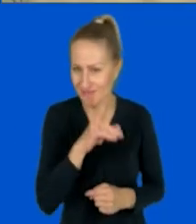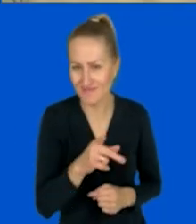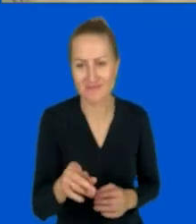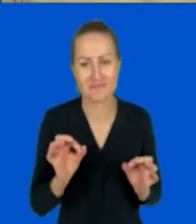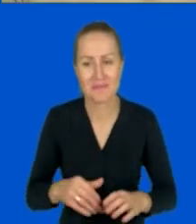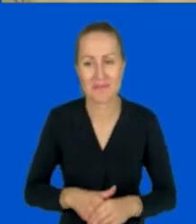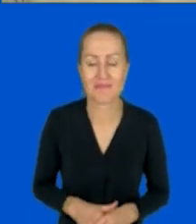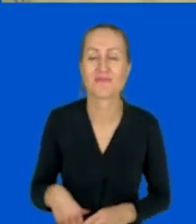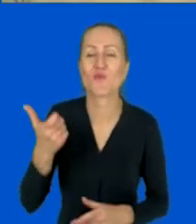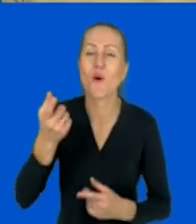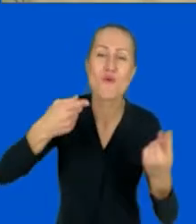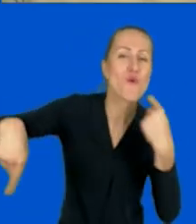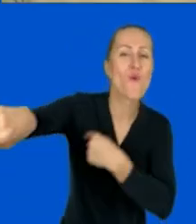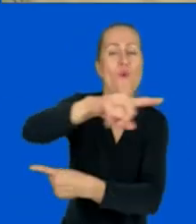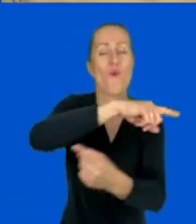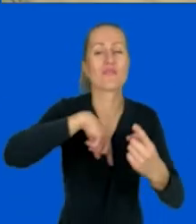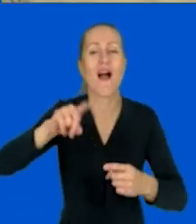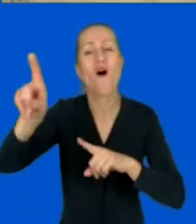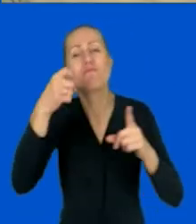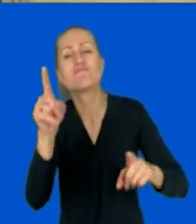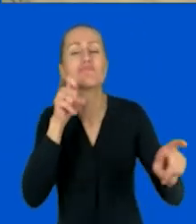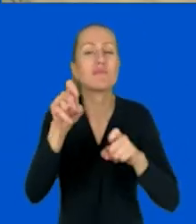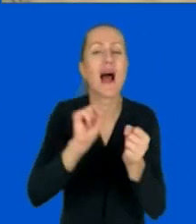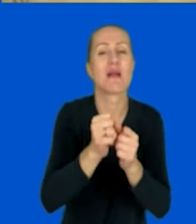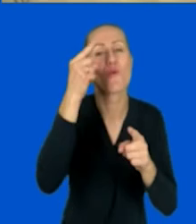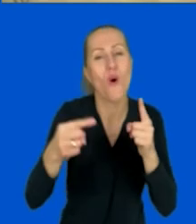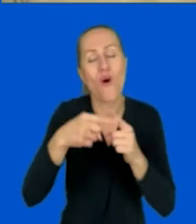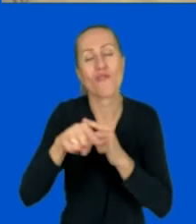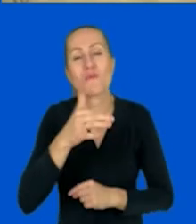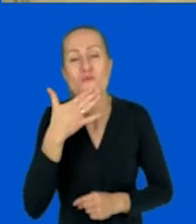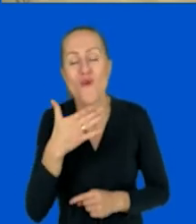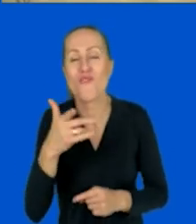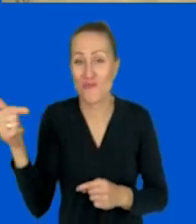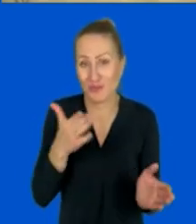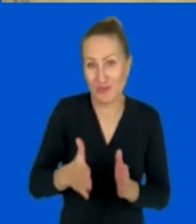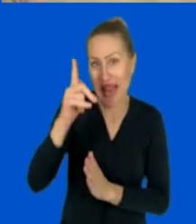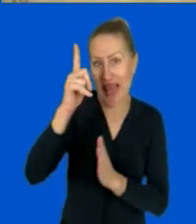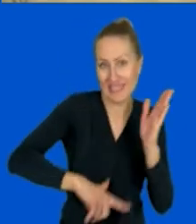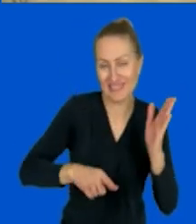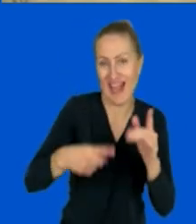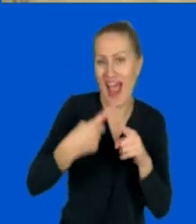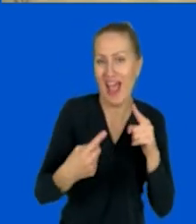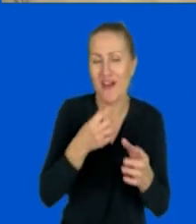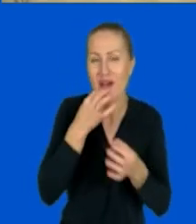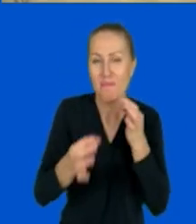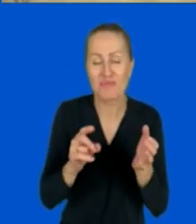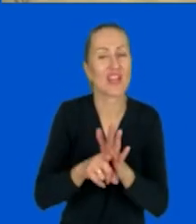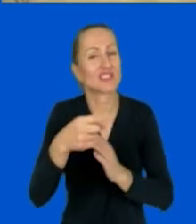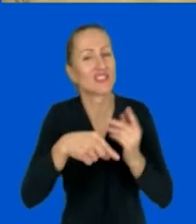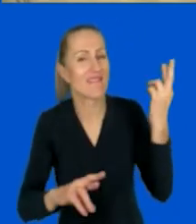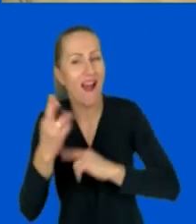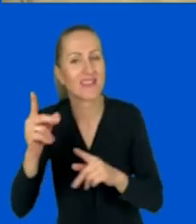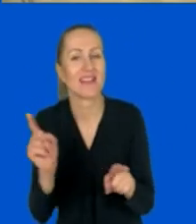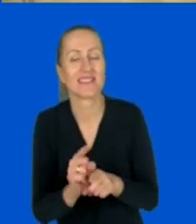Rundka, wywoływanie, gimnastyka albo dowcip. No właśnie, trzeba mieć taką listę dowcipów przygotowaną. Interakcja jakaś, piś,